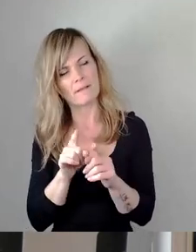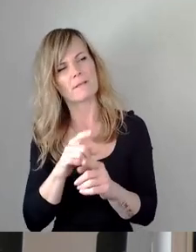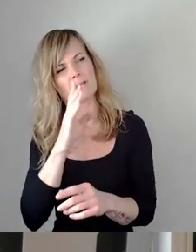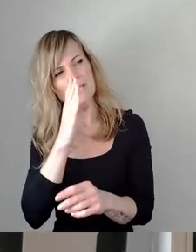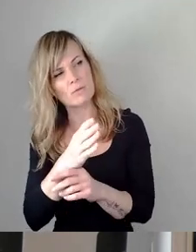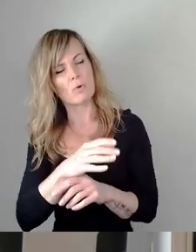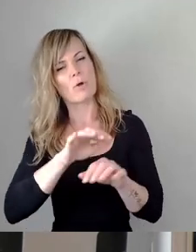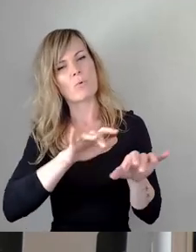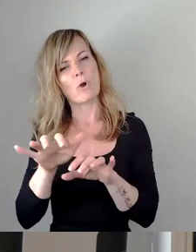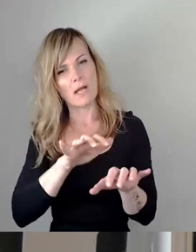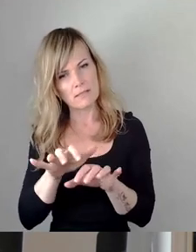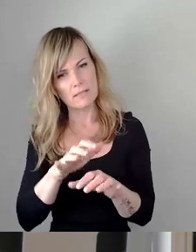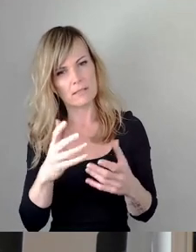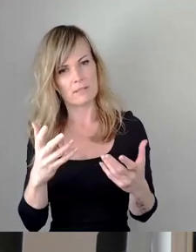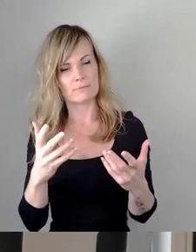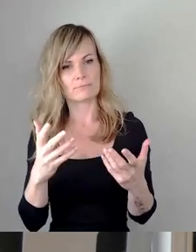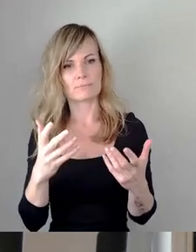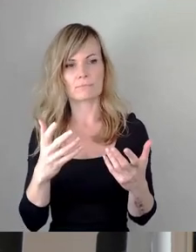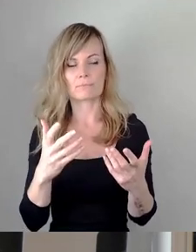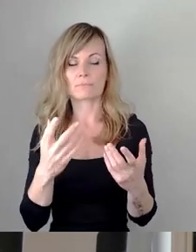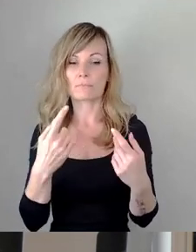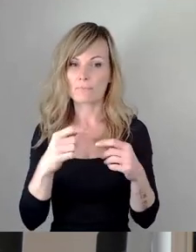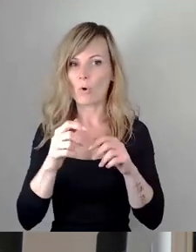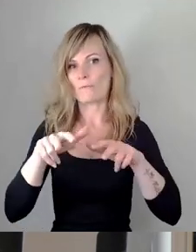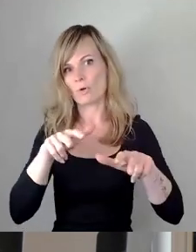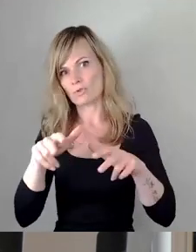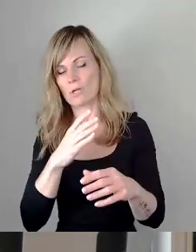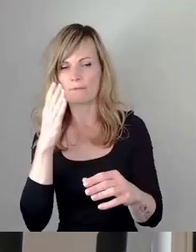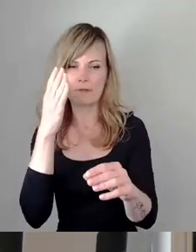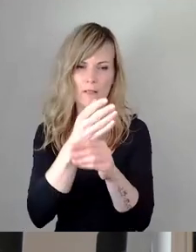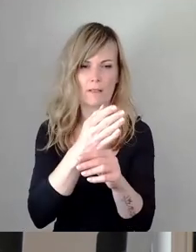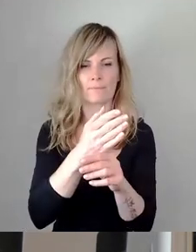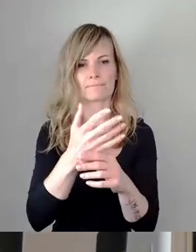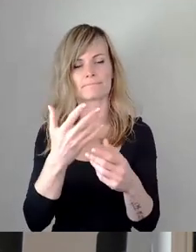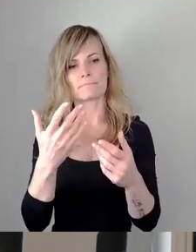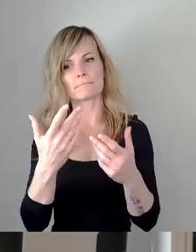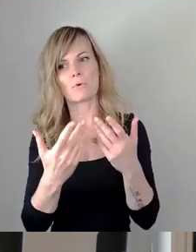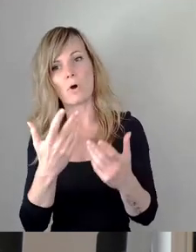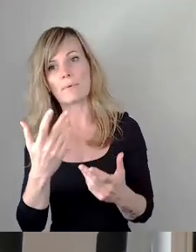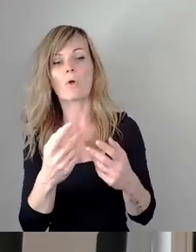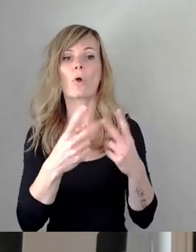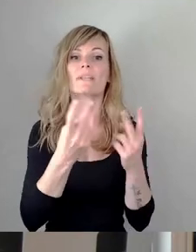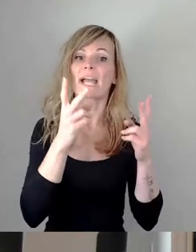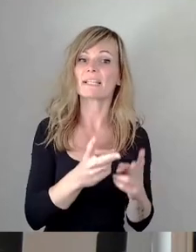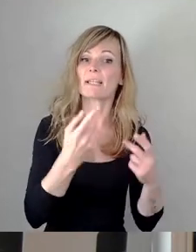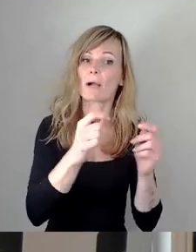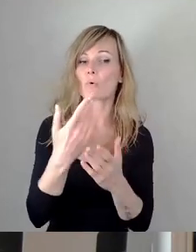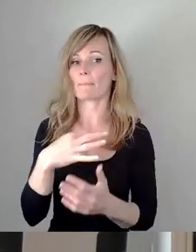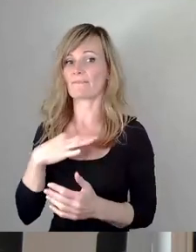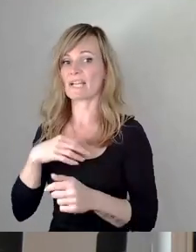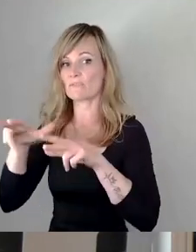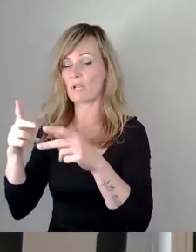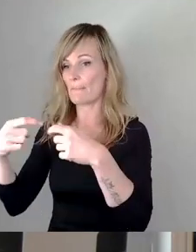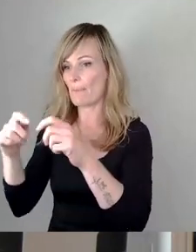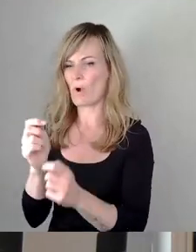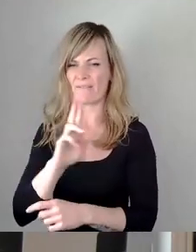erstickendes in Richtung Bauwirtschaft, ob öffentlich, rechtlich gebaut oder privatwirtschaftlich. Wer soll das noch alles leisten?